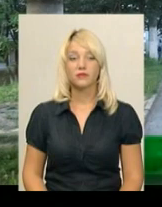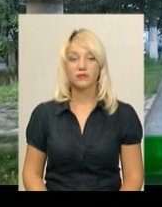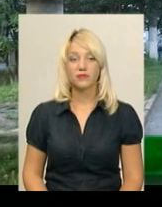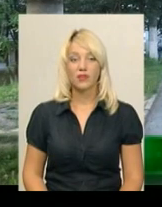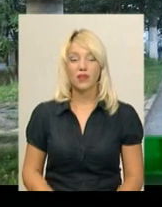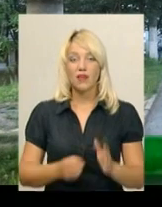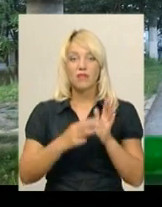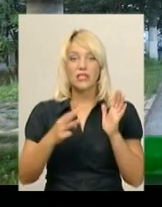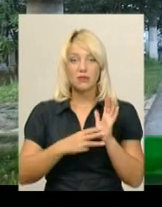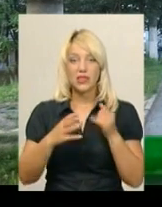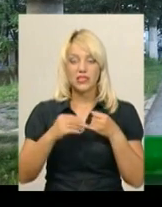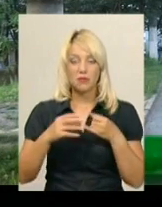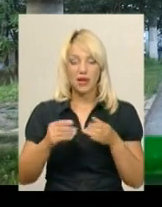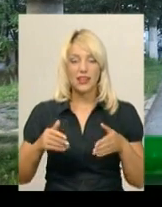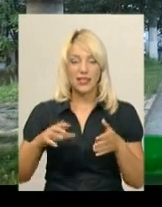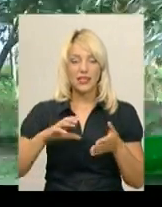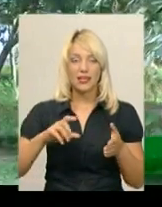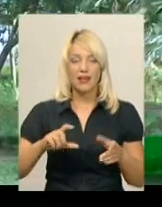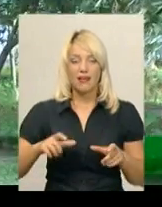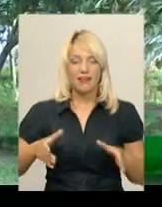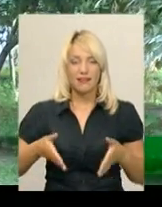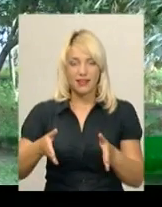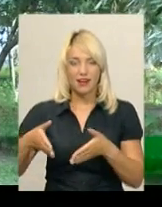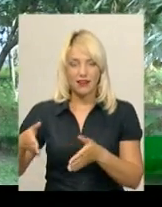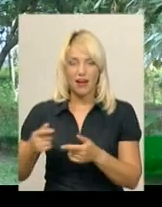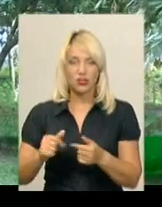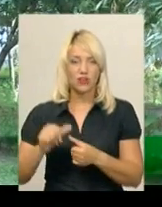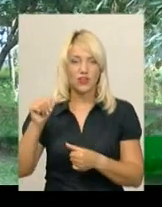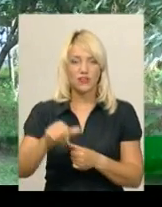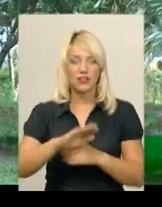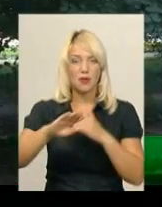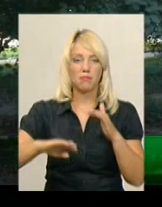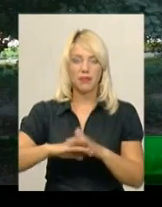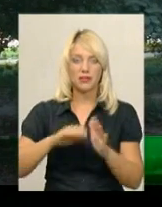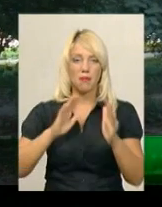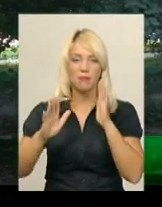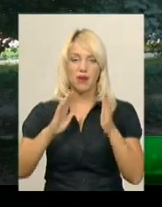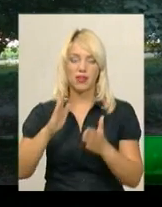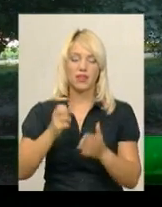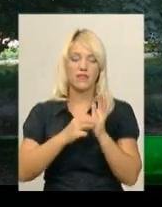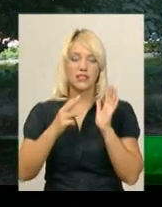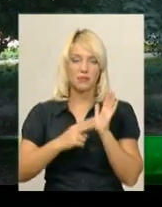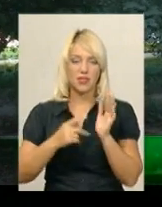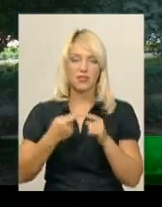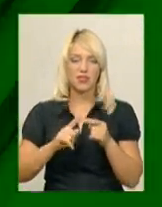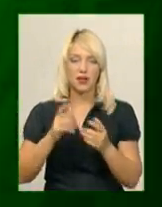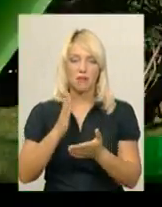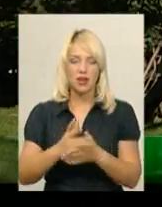18 земельних ділянок у Хмельницькому відведені під парки та сквери. Вісім з них уже мають такий статус.